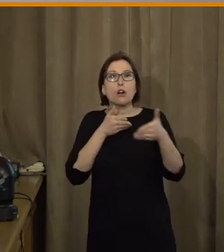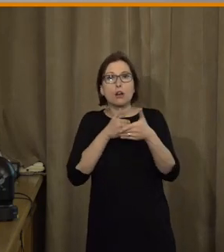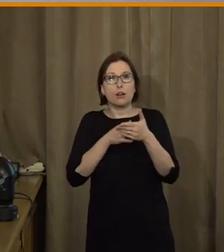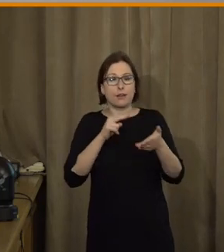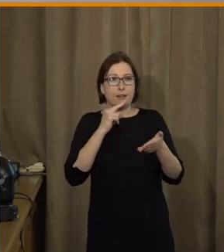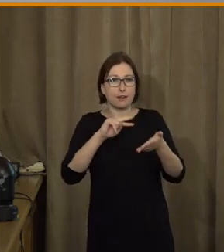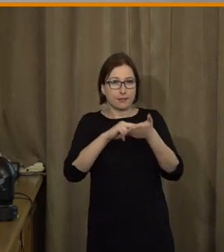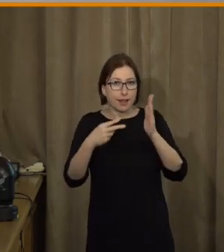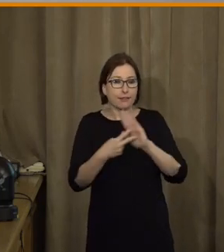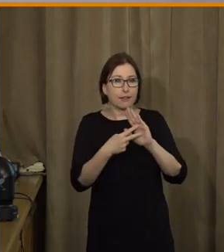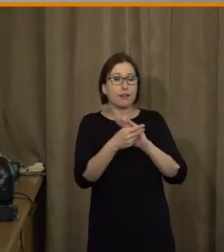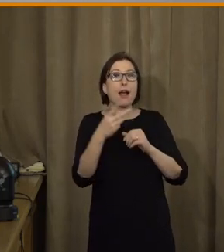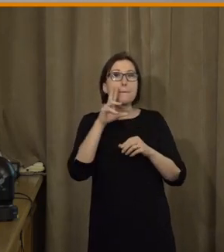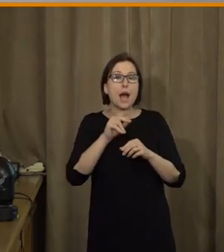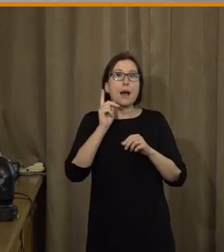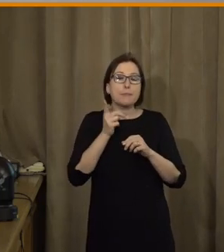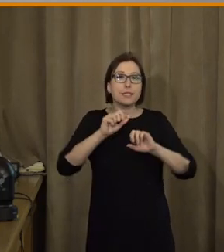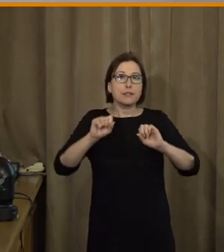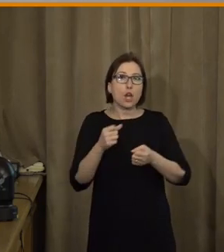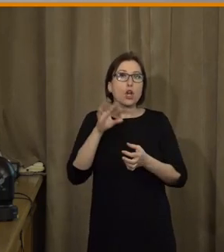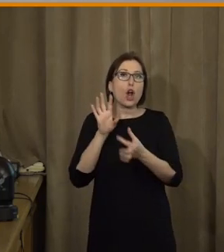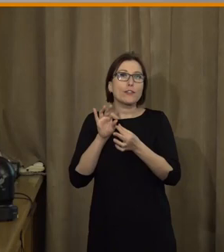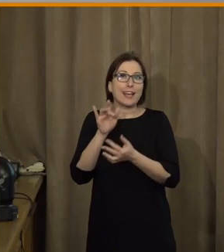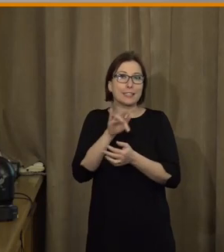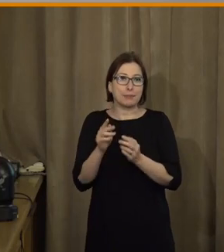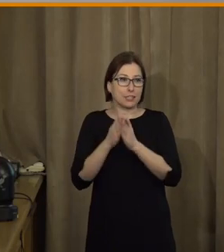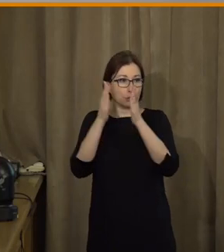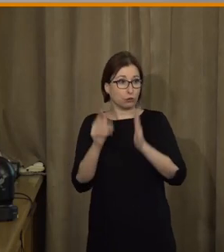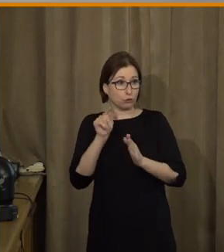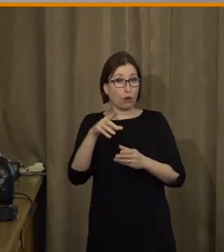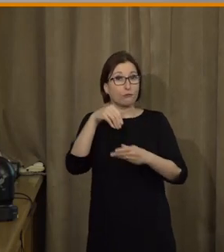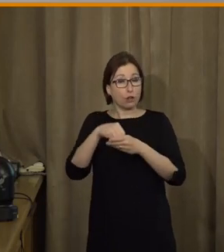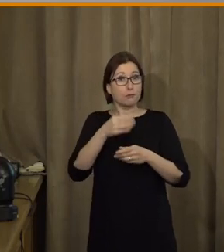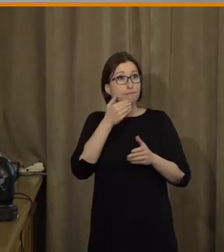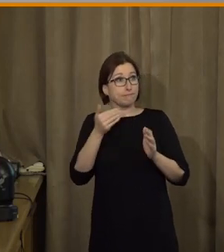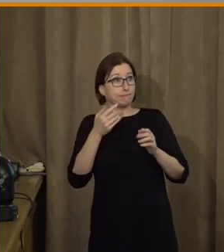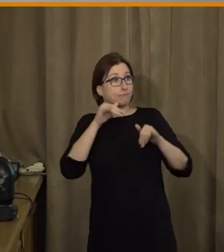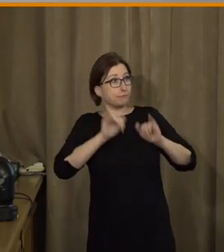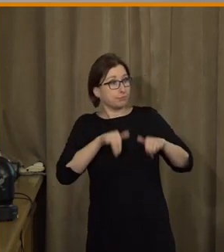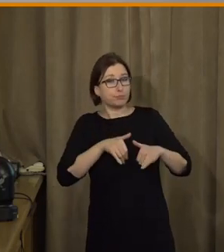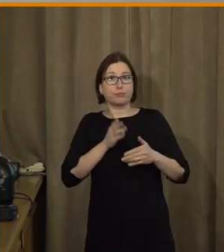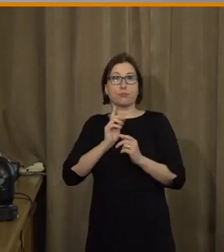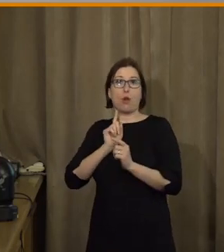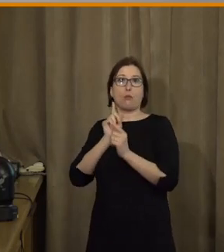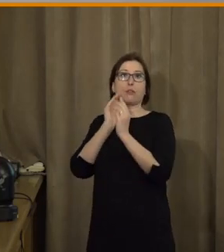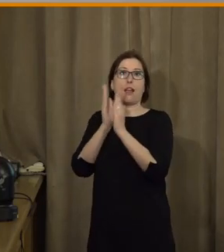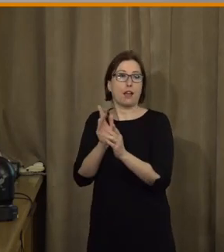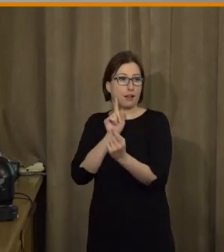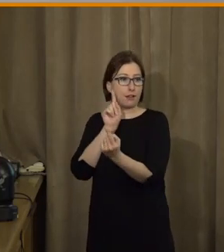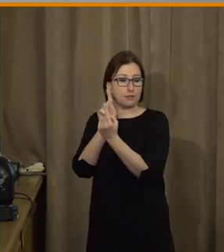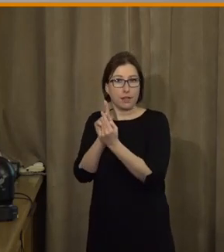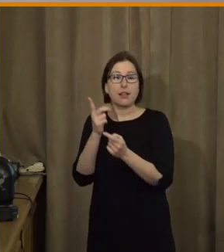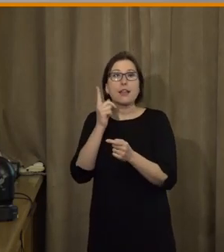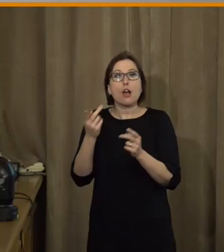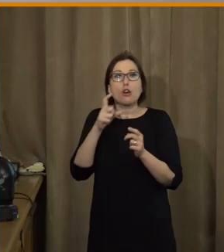vznikat jako nějaká kontaktní místa, kde jim bude pomoženo řešit něco teda digitálně, mělo se to tvořit tedy na bázi